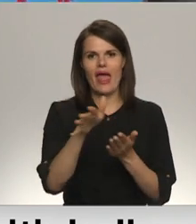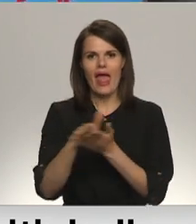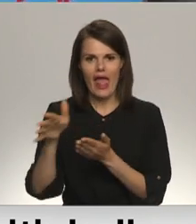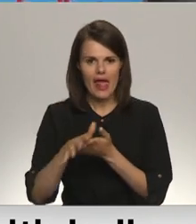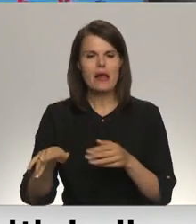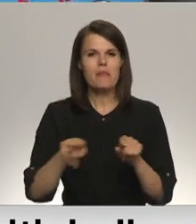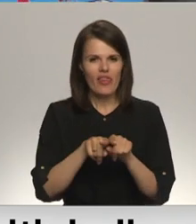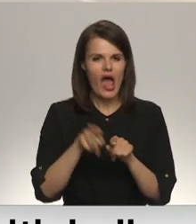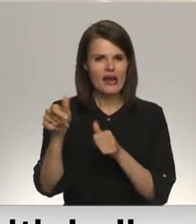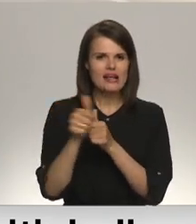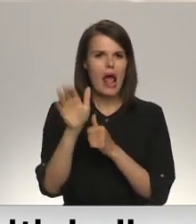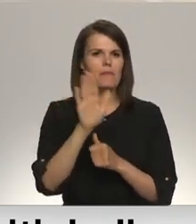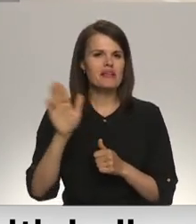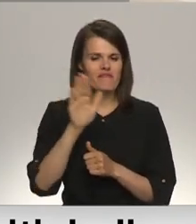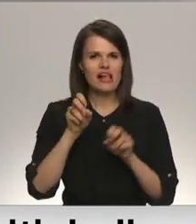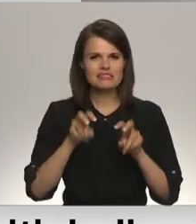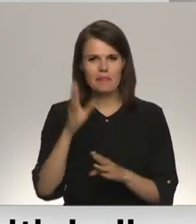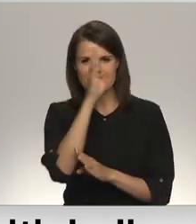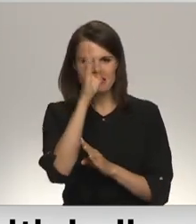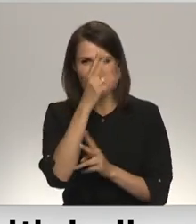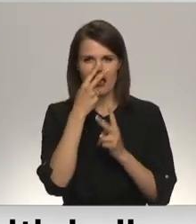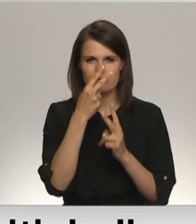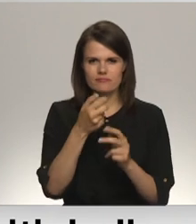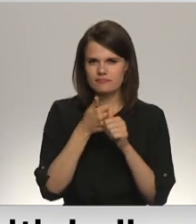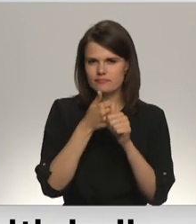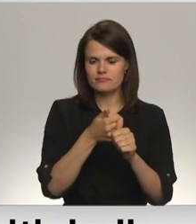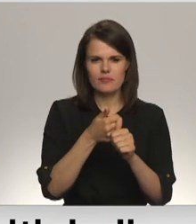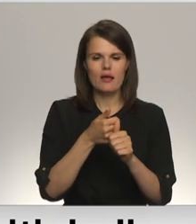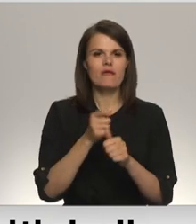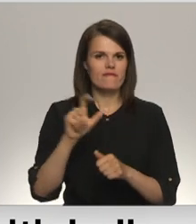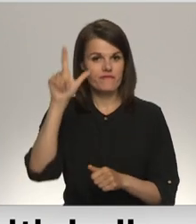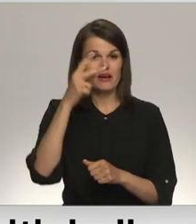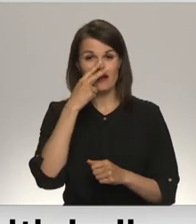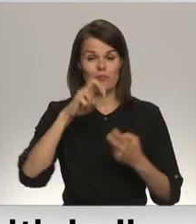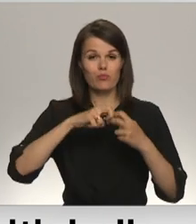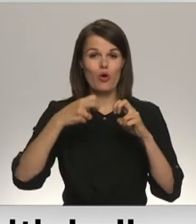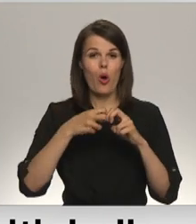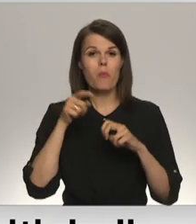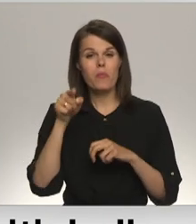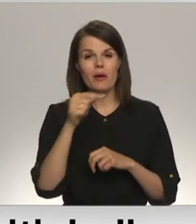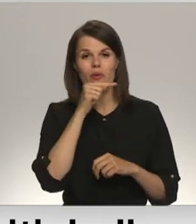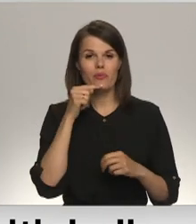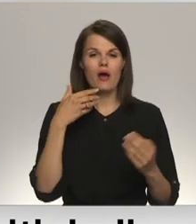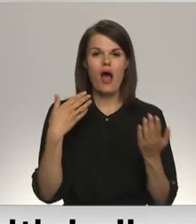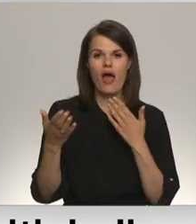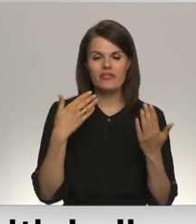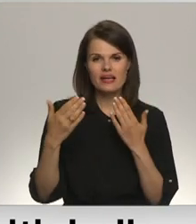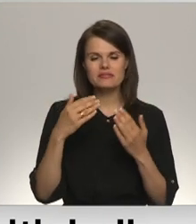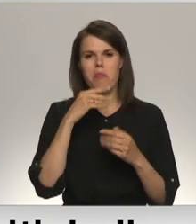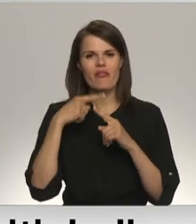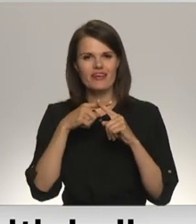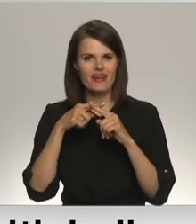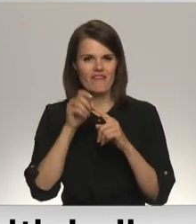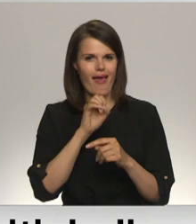pēcdienestu intensīvu darbību. Ņemot vērā pašreizējo saspīlējumu rietumvalstu attiecībās ar Krieviju un Baltkrieviju ir